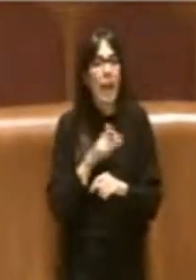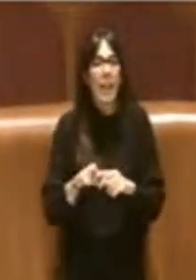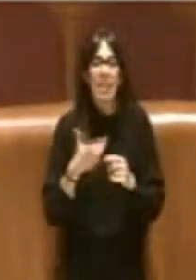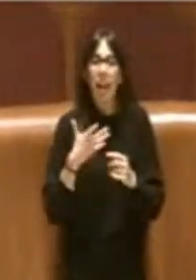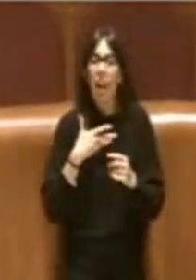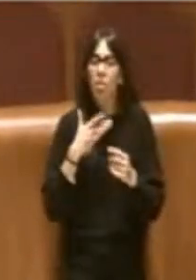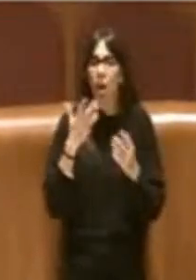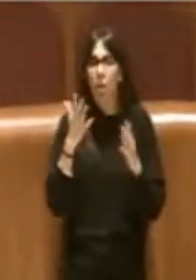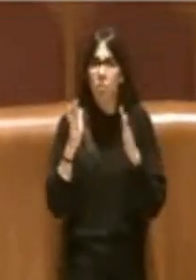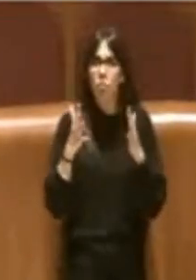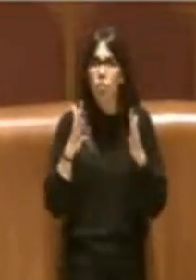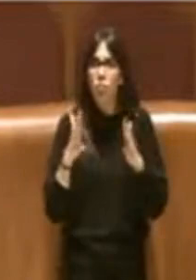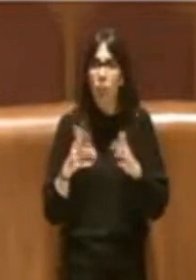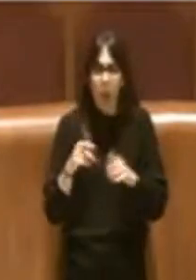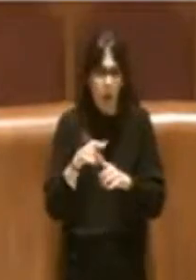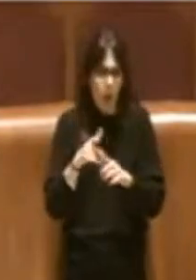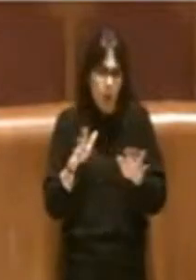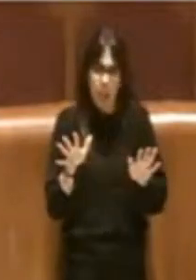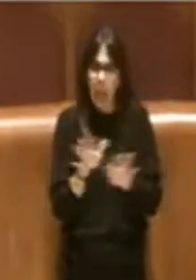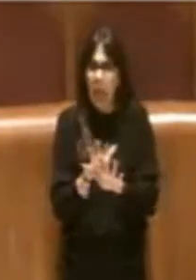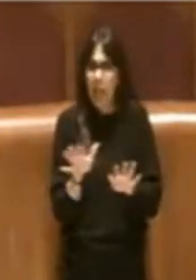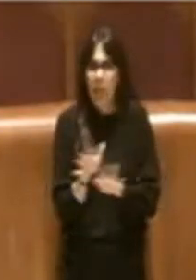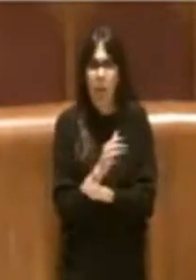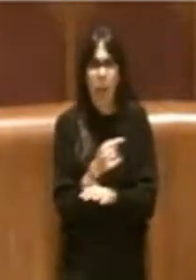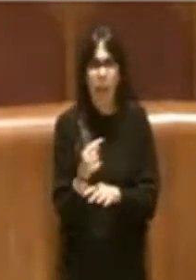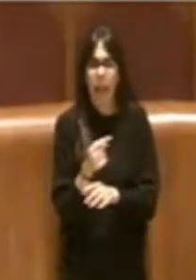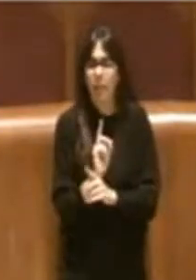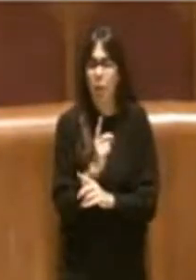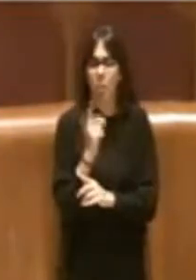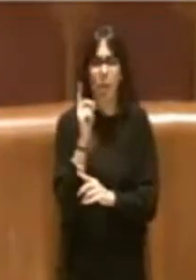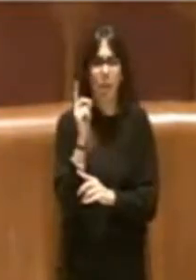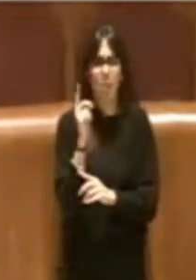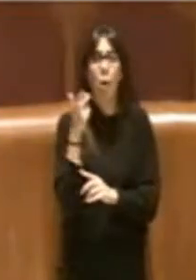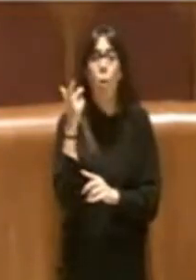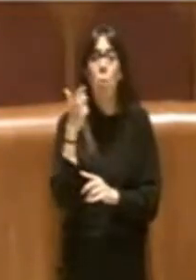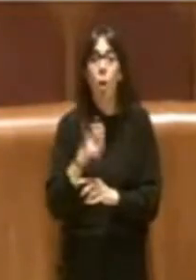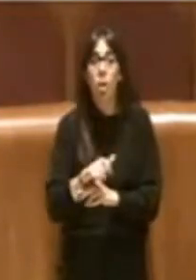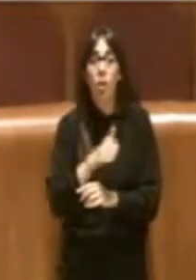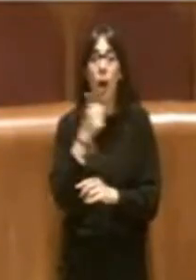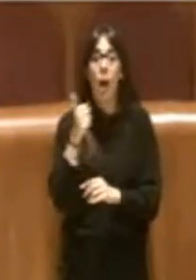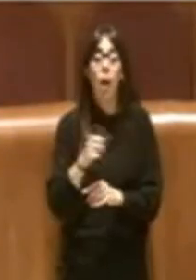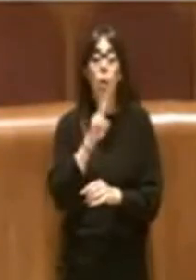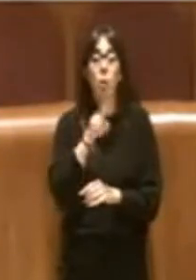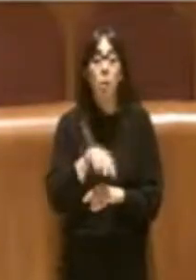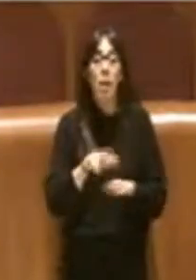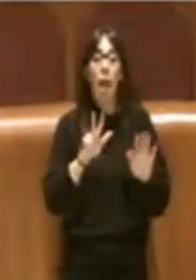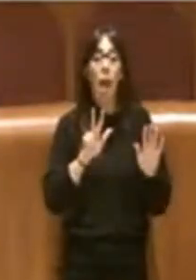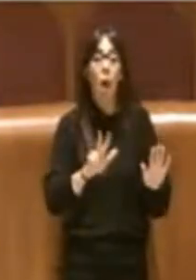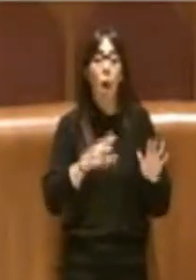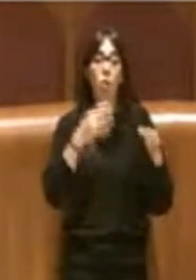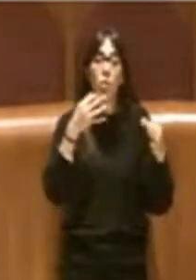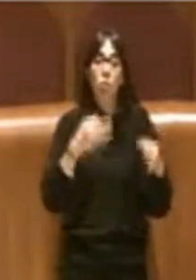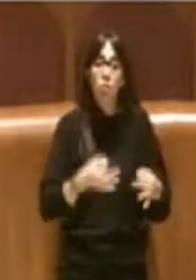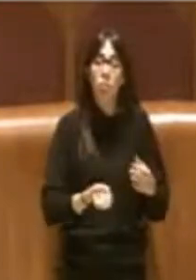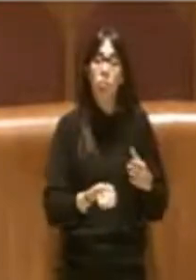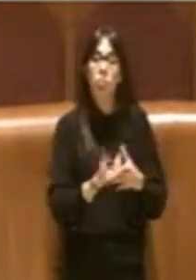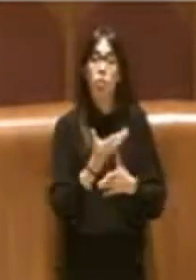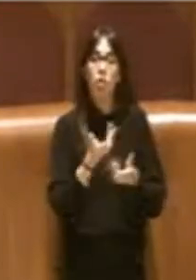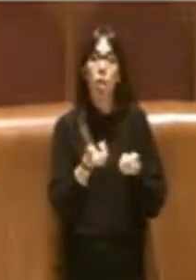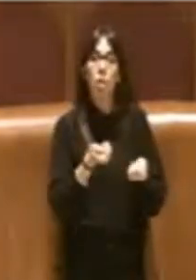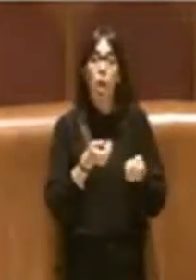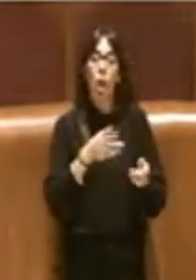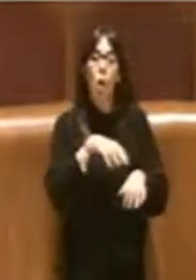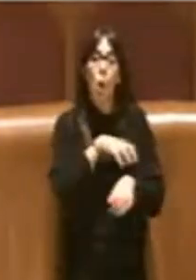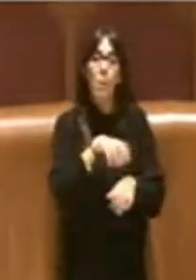Sì perché nel 2008 quando viene istituita la gestione commissariale l